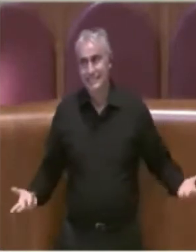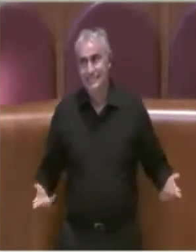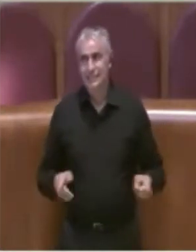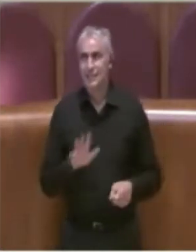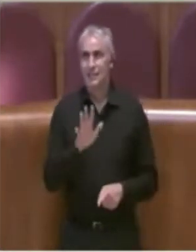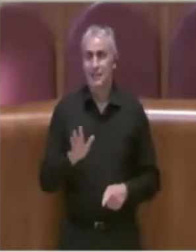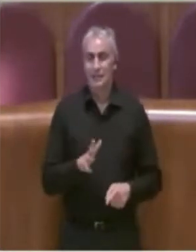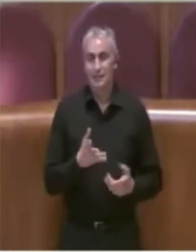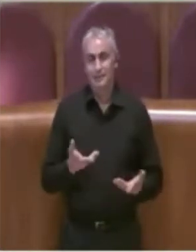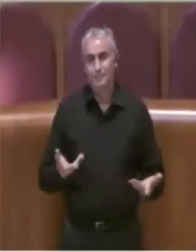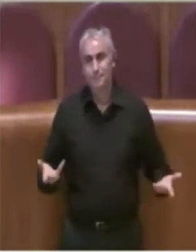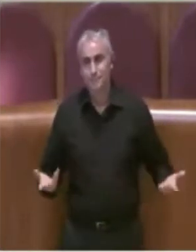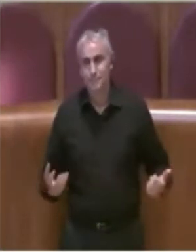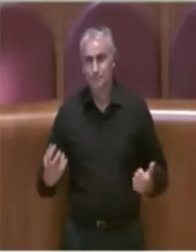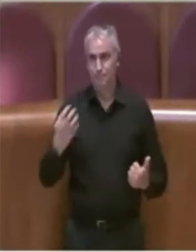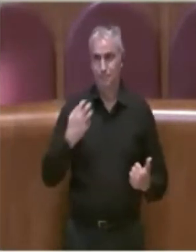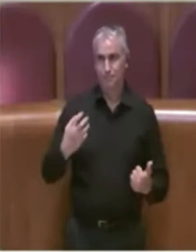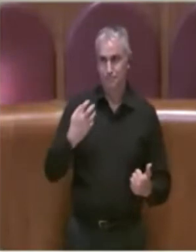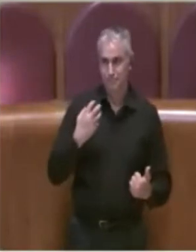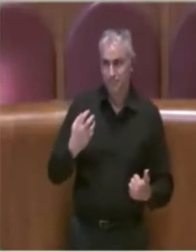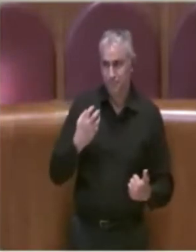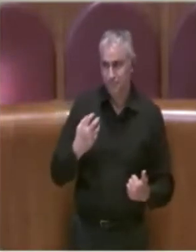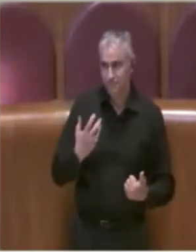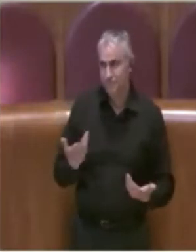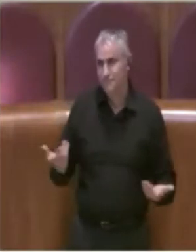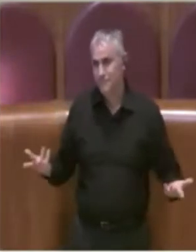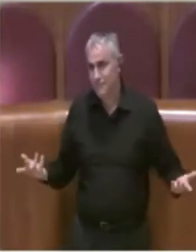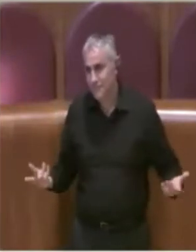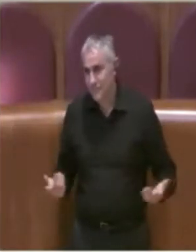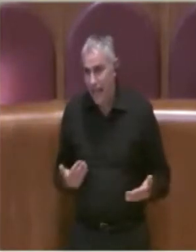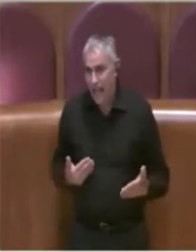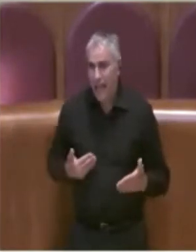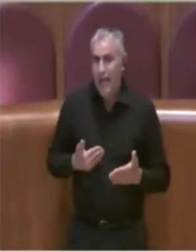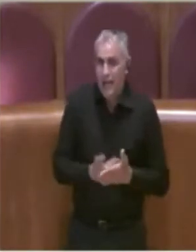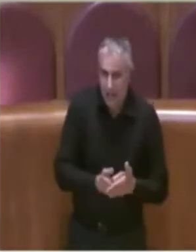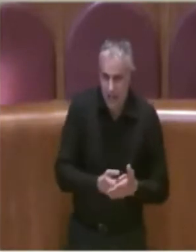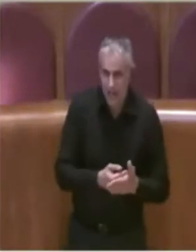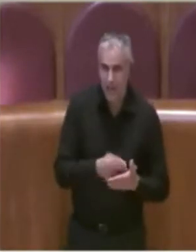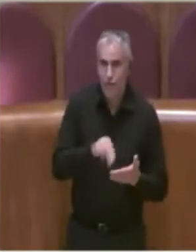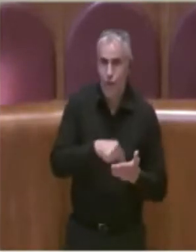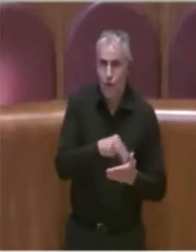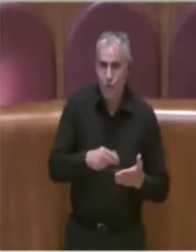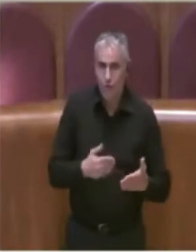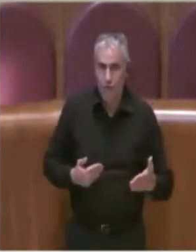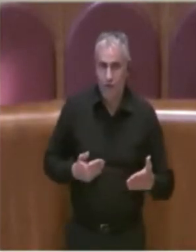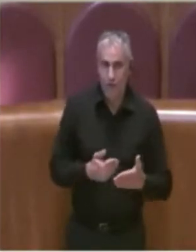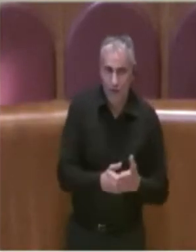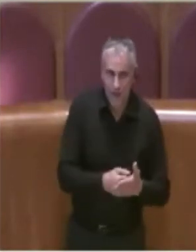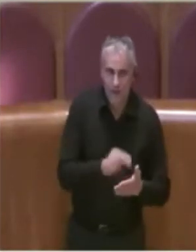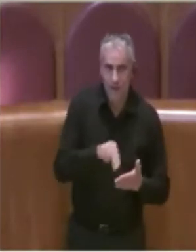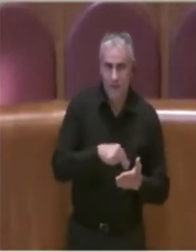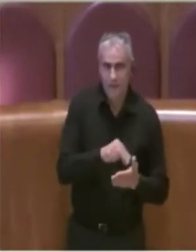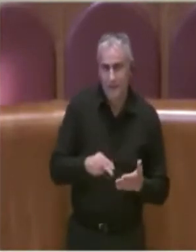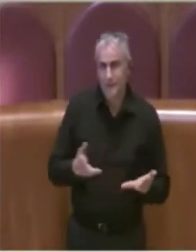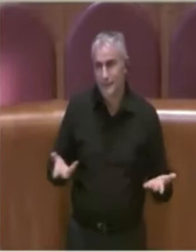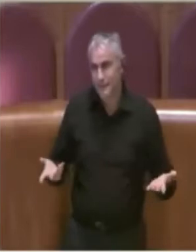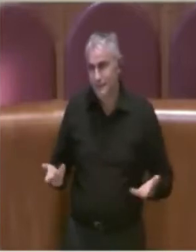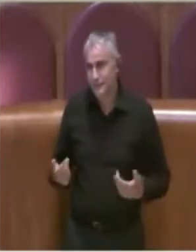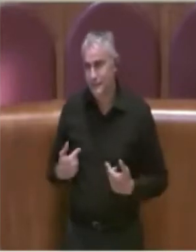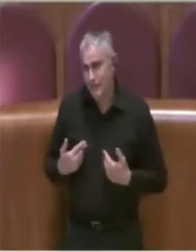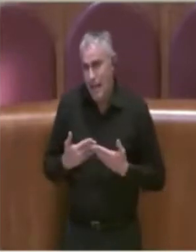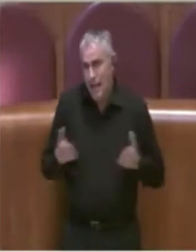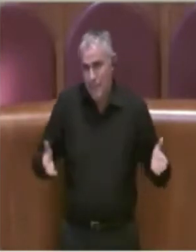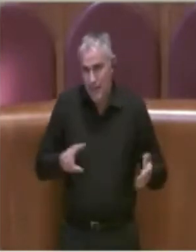mi consenta è un'espressione molto consueta e